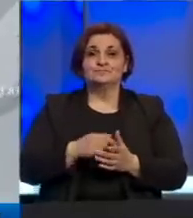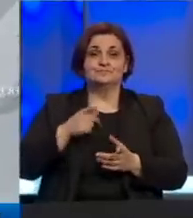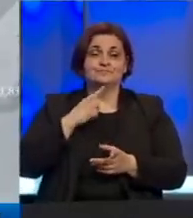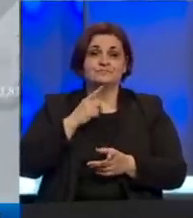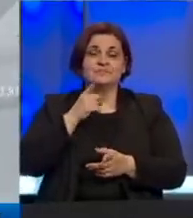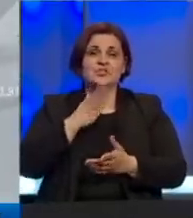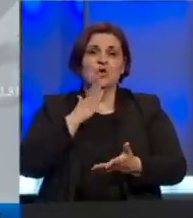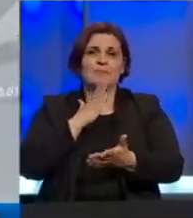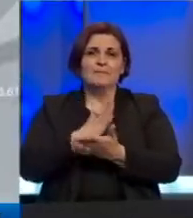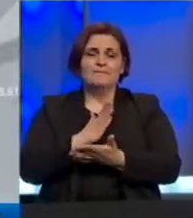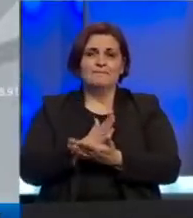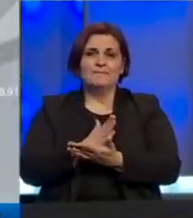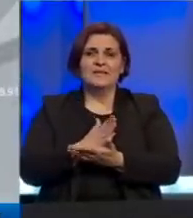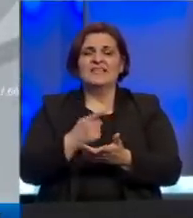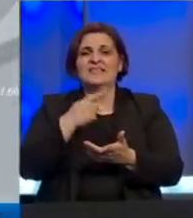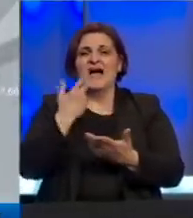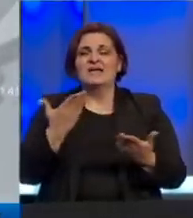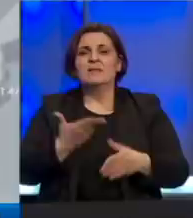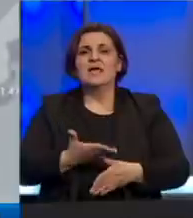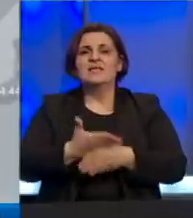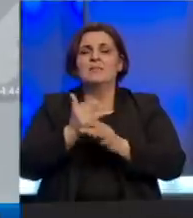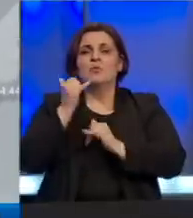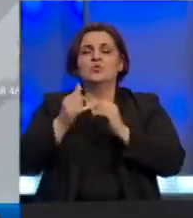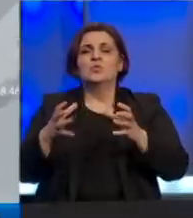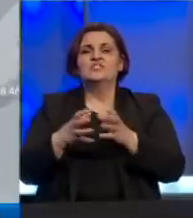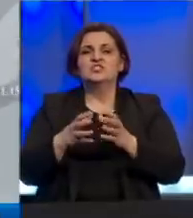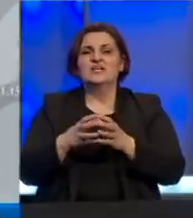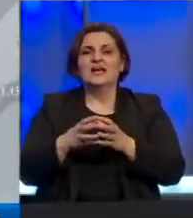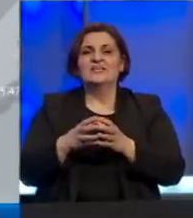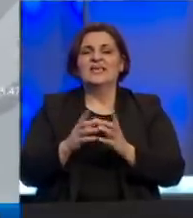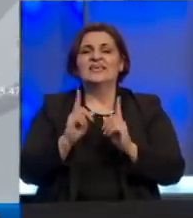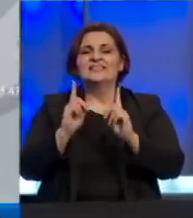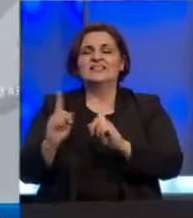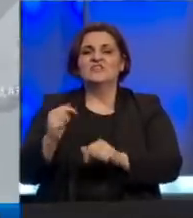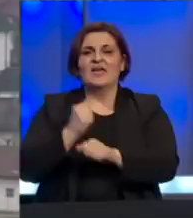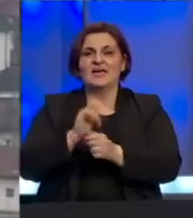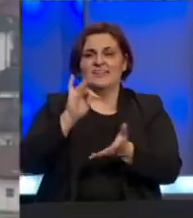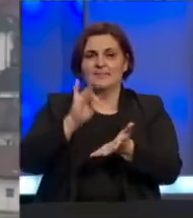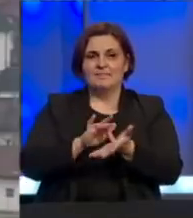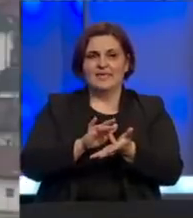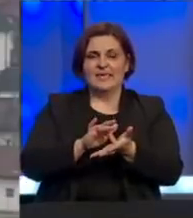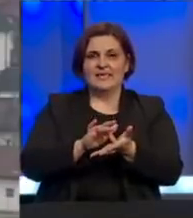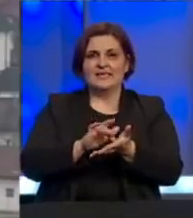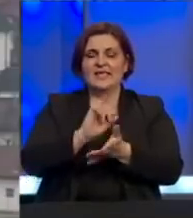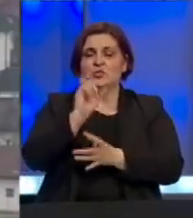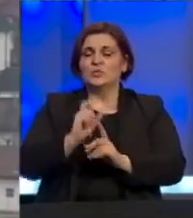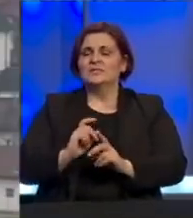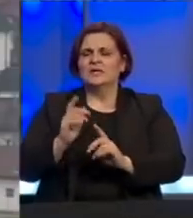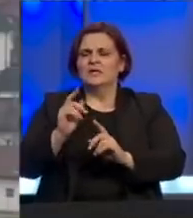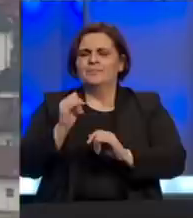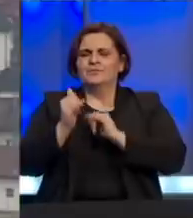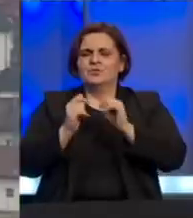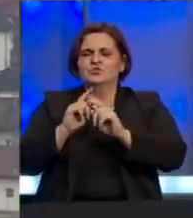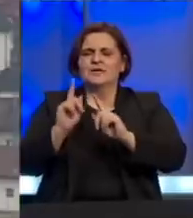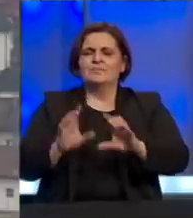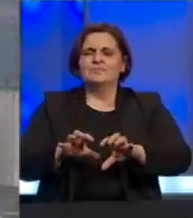bio dajmo reći kažem vam pomoć turistke zajednice za zadržavanje radnih mjesta I turistički radnici iz Republike